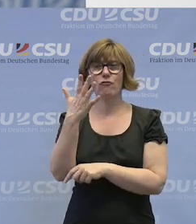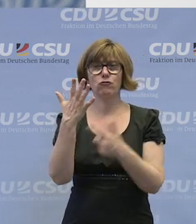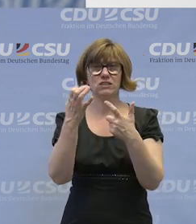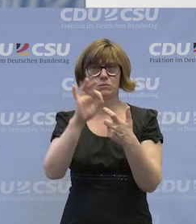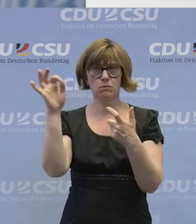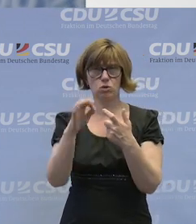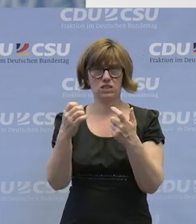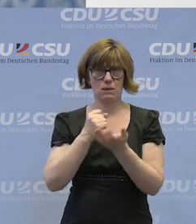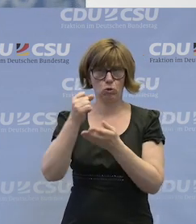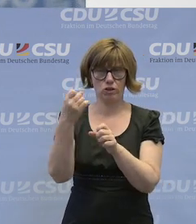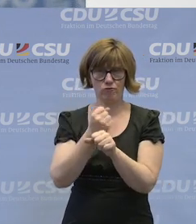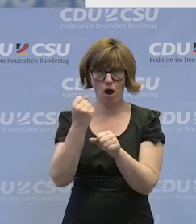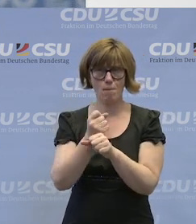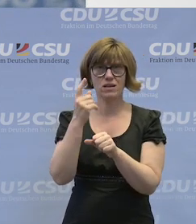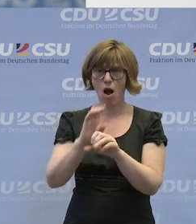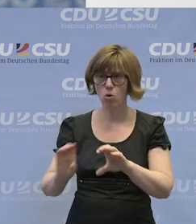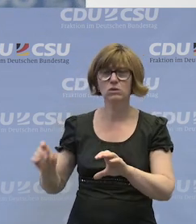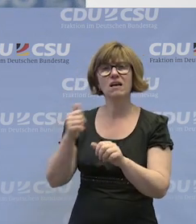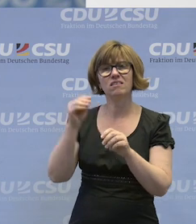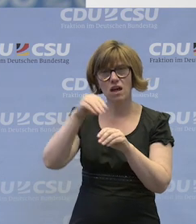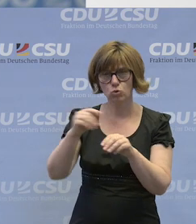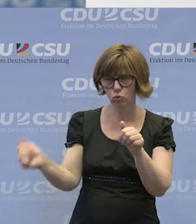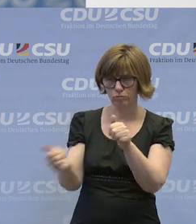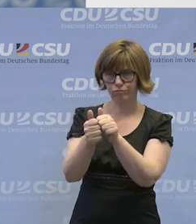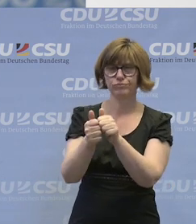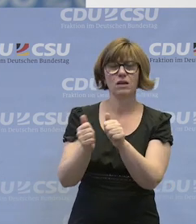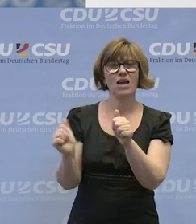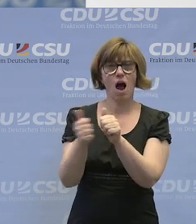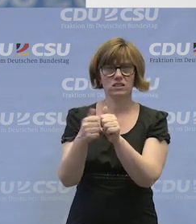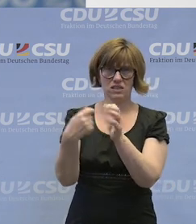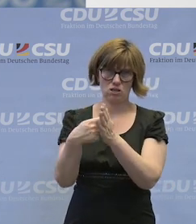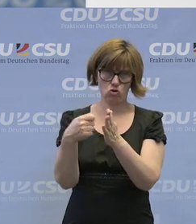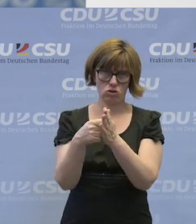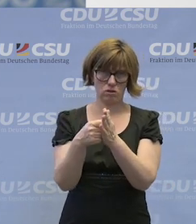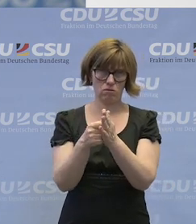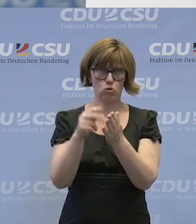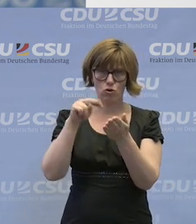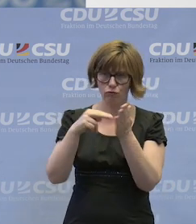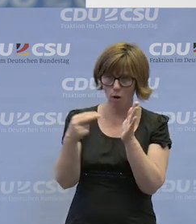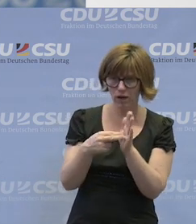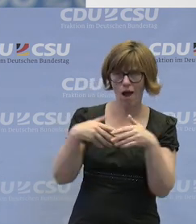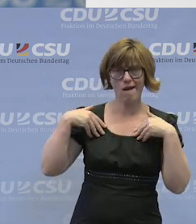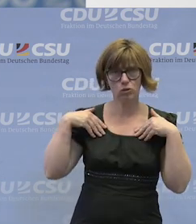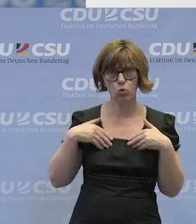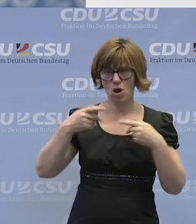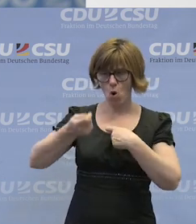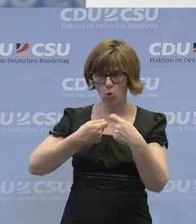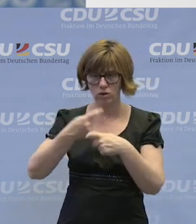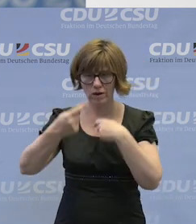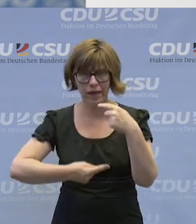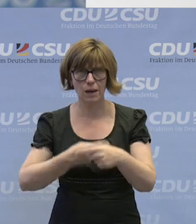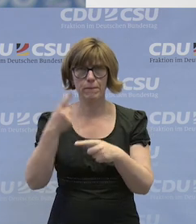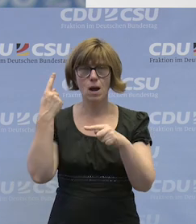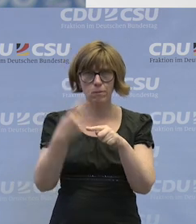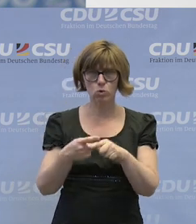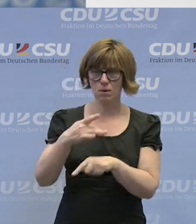Budget für Arbeit, sondern eben auch die Assistenzkosten. Das heißt, auch die Vorbereitung im Unternehmen als auch